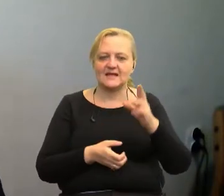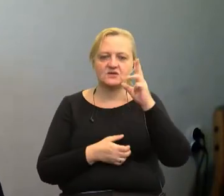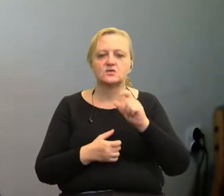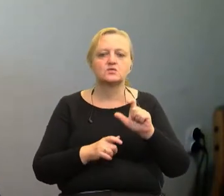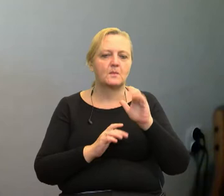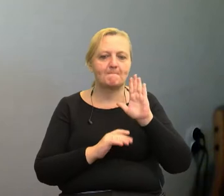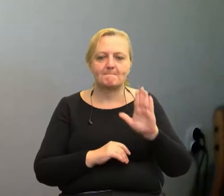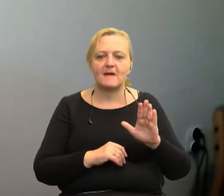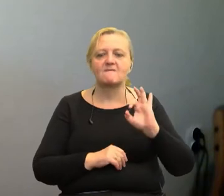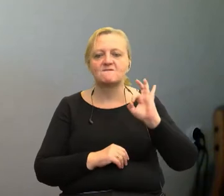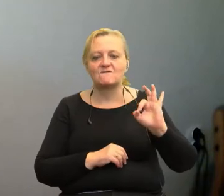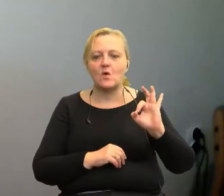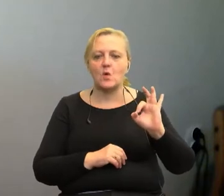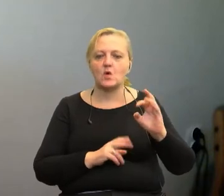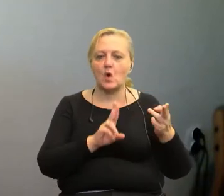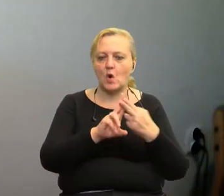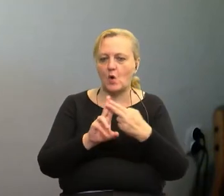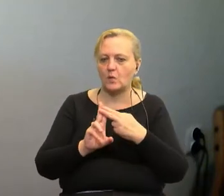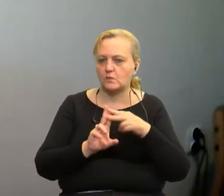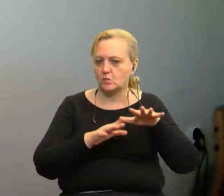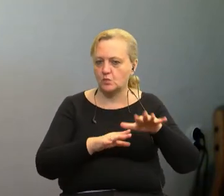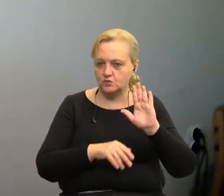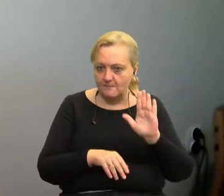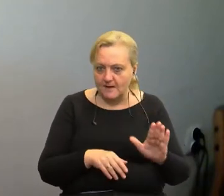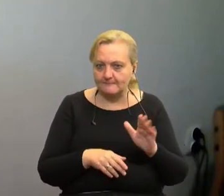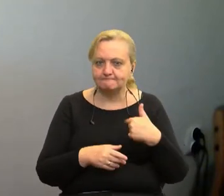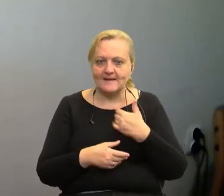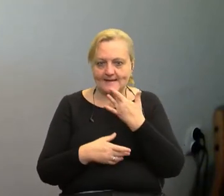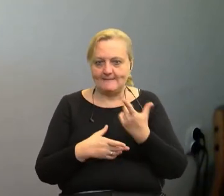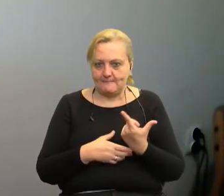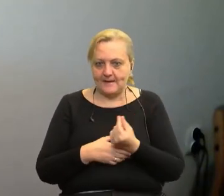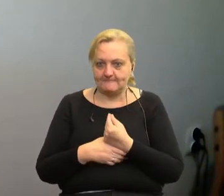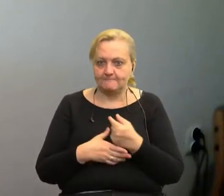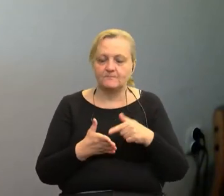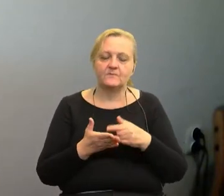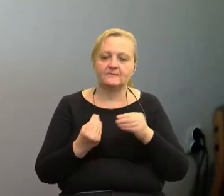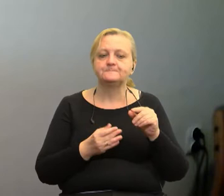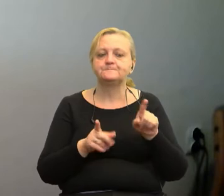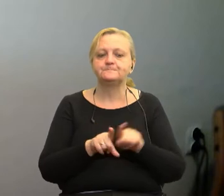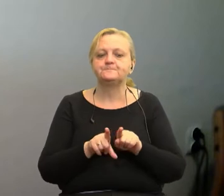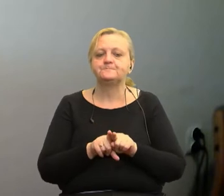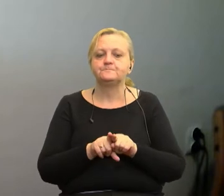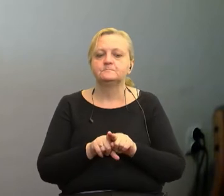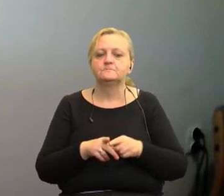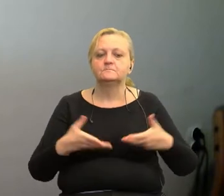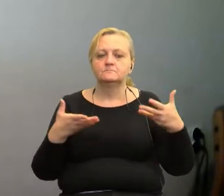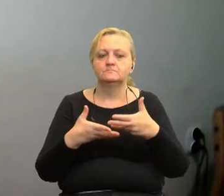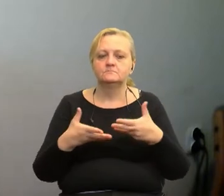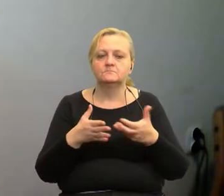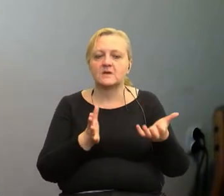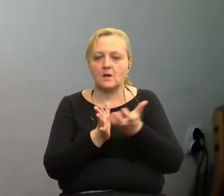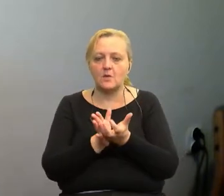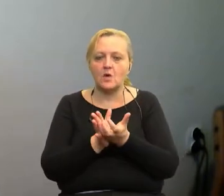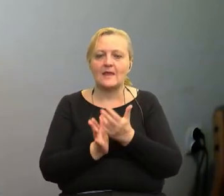również swoją szeroką sieć kontaktów, czyli tutaj poszerzyliśmy na przykład o Stowarzyszenie Portów